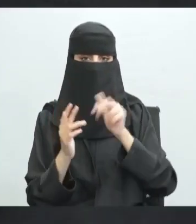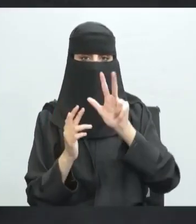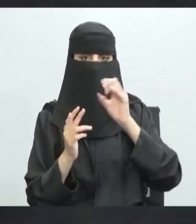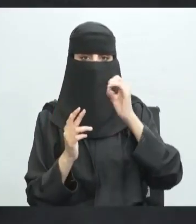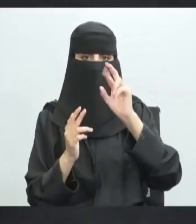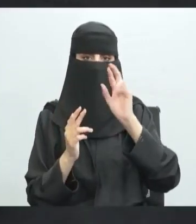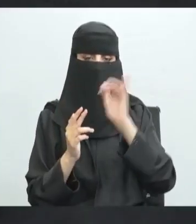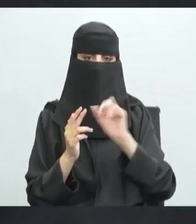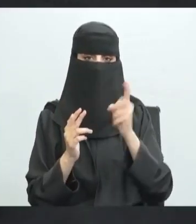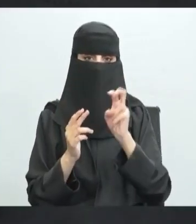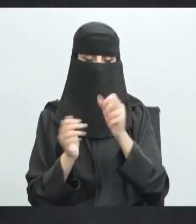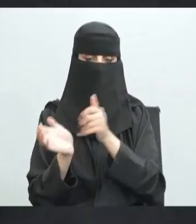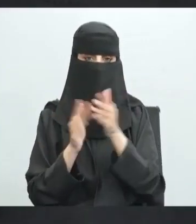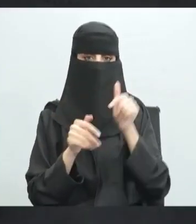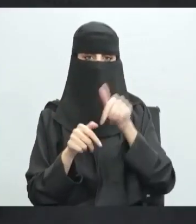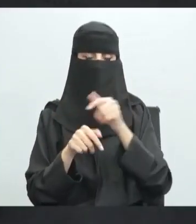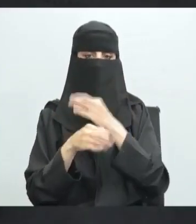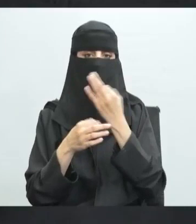أنك وضعت مؤقتا